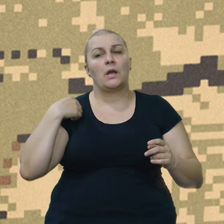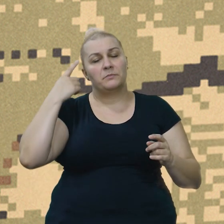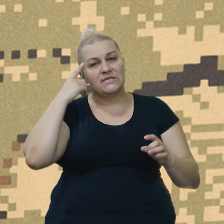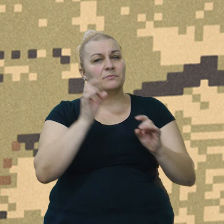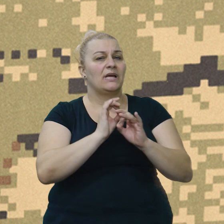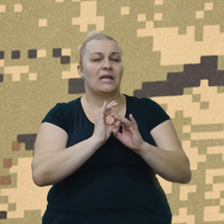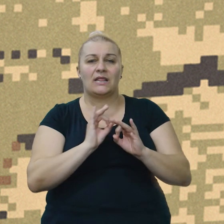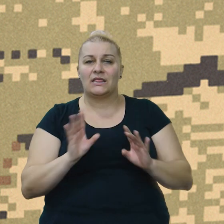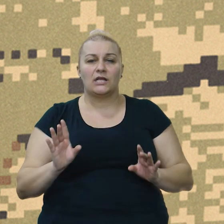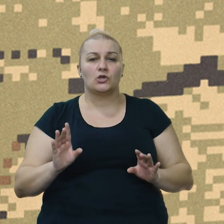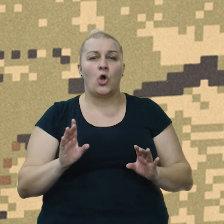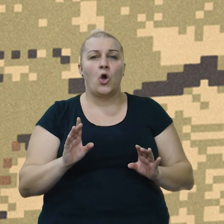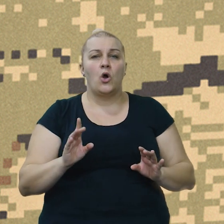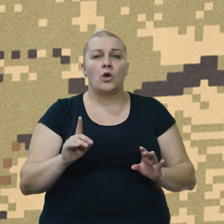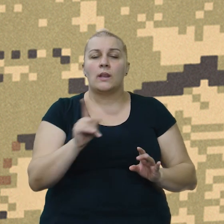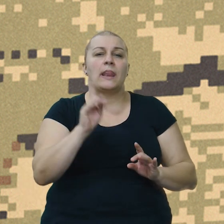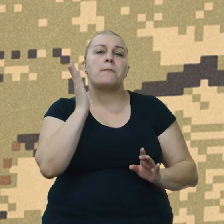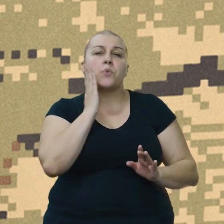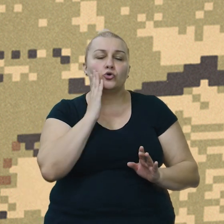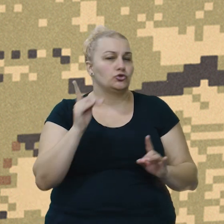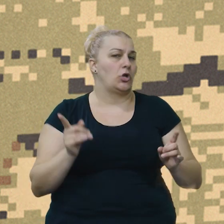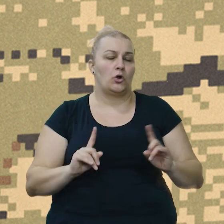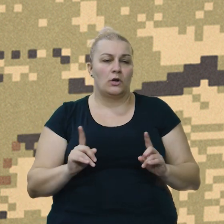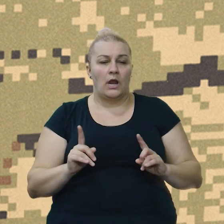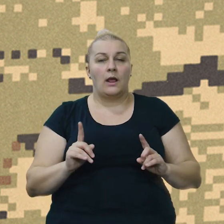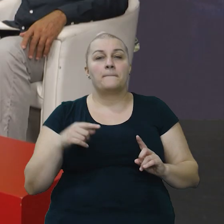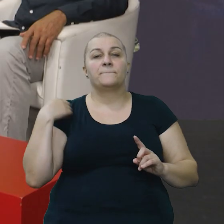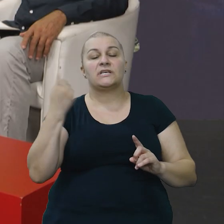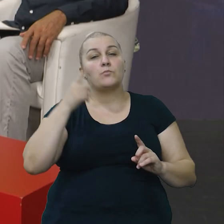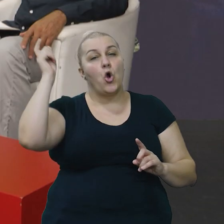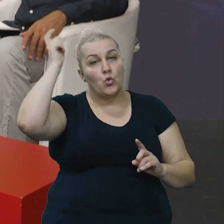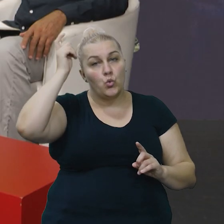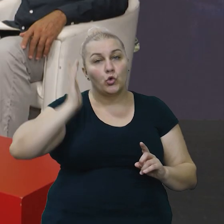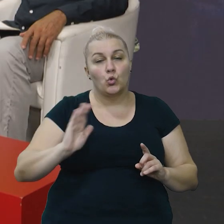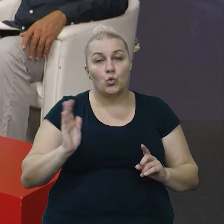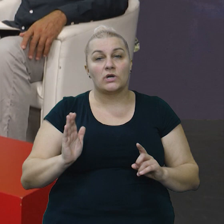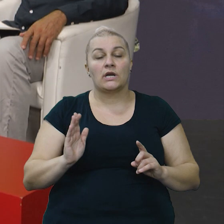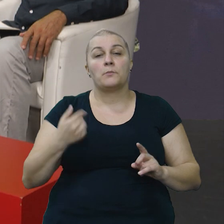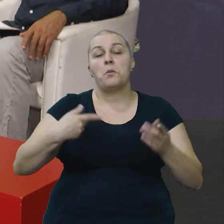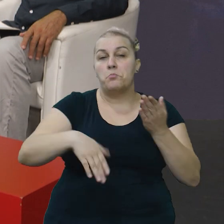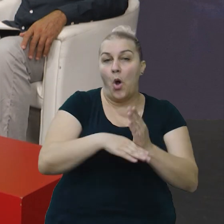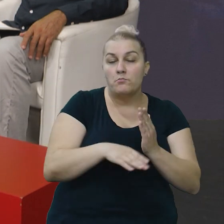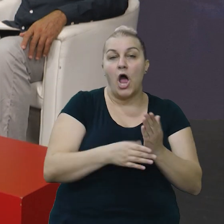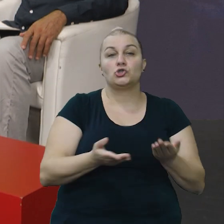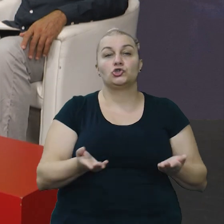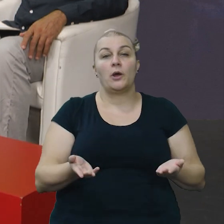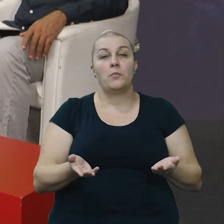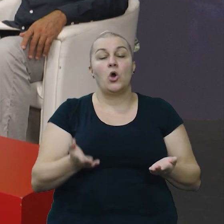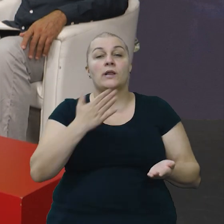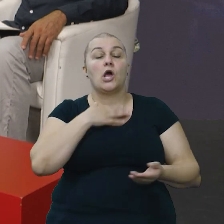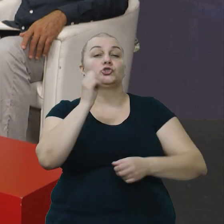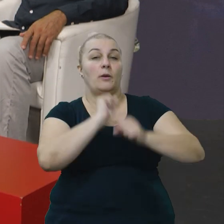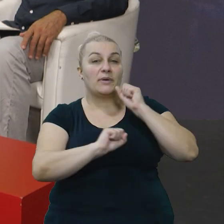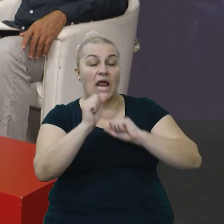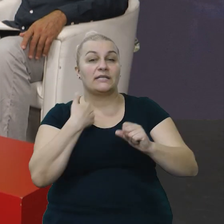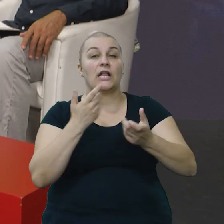da nikome nije nepošteno, da smo kulturni i pomažemo i naše branitelje,